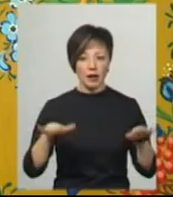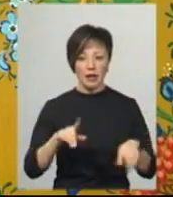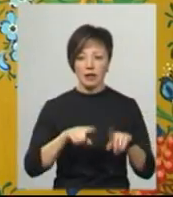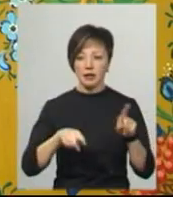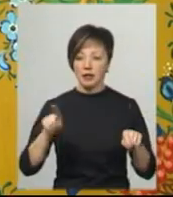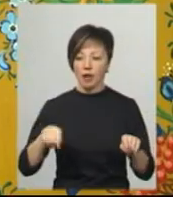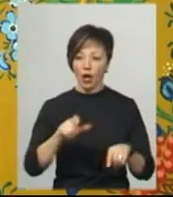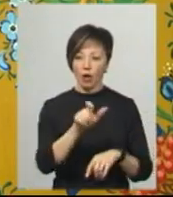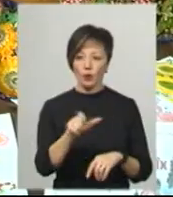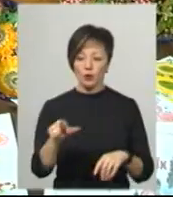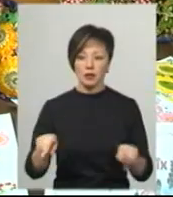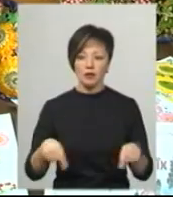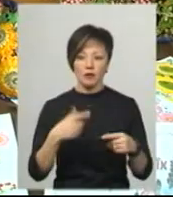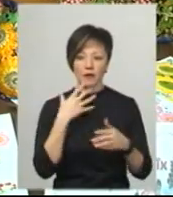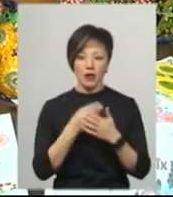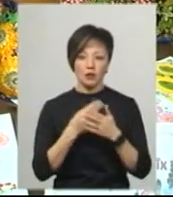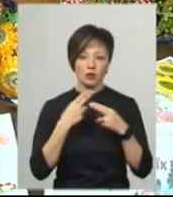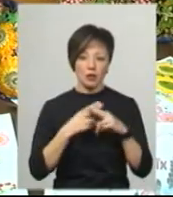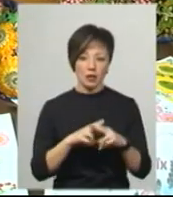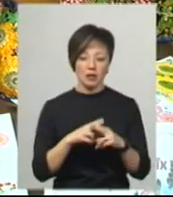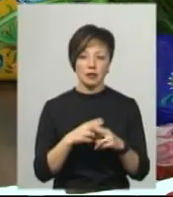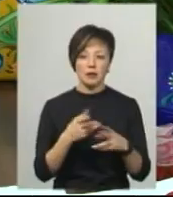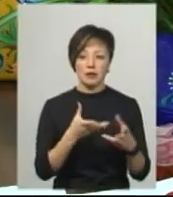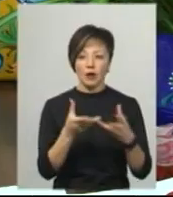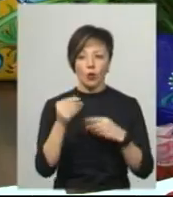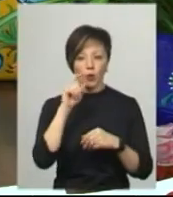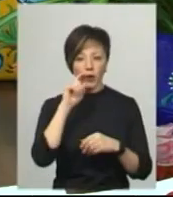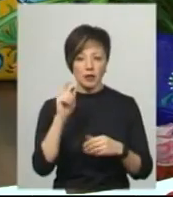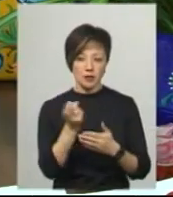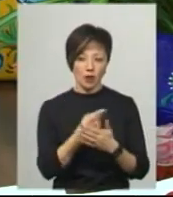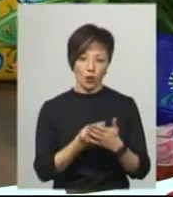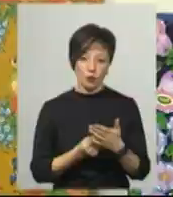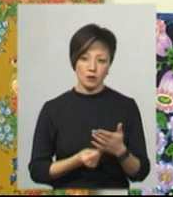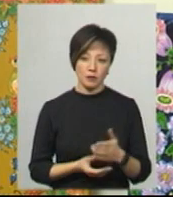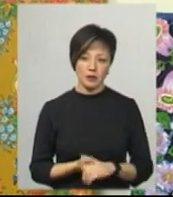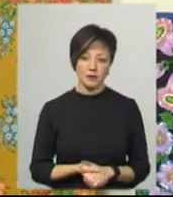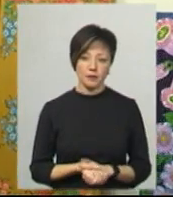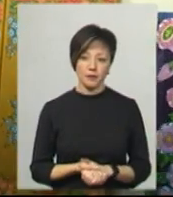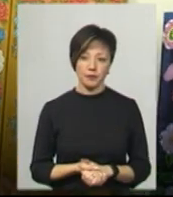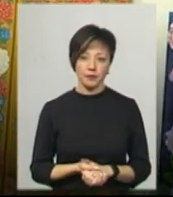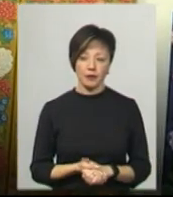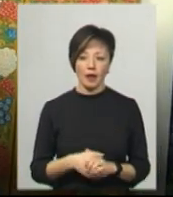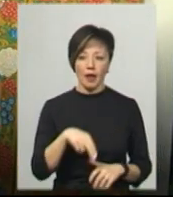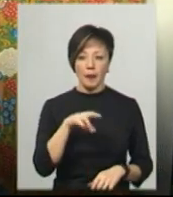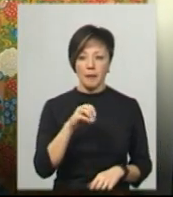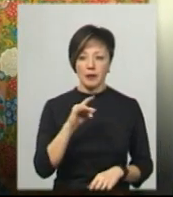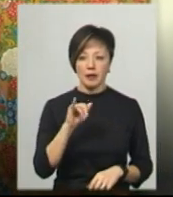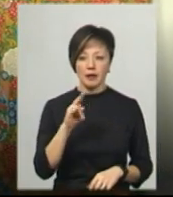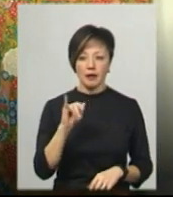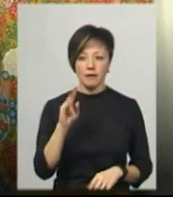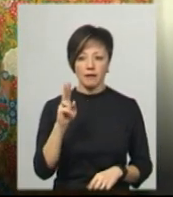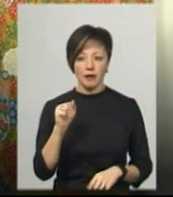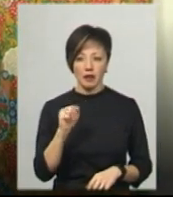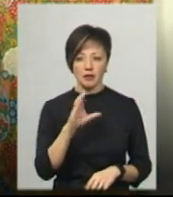На створення власної техніки художнього розпису її надихнули відомі українські розписи, каже художниця. Петриківка, самчиківський